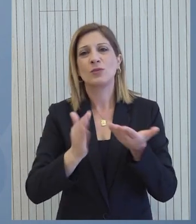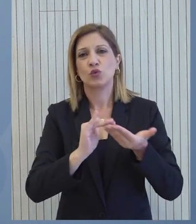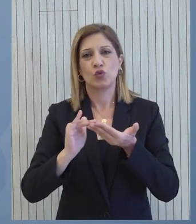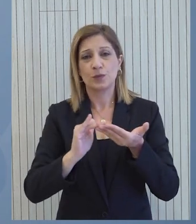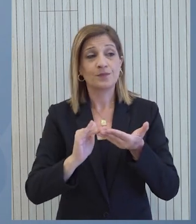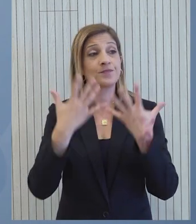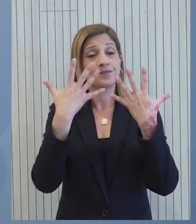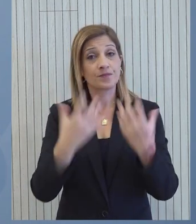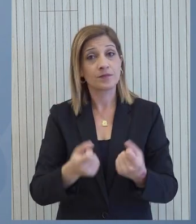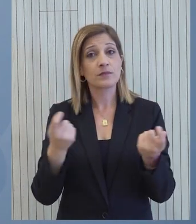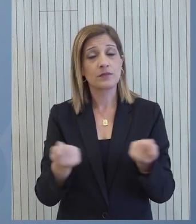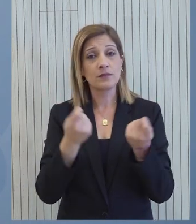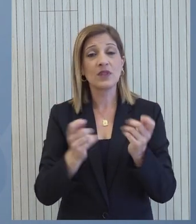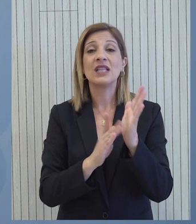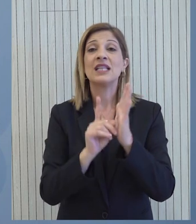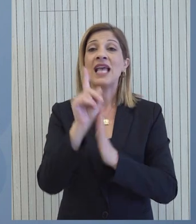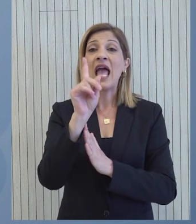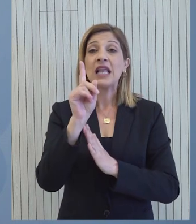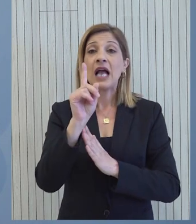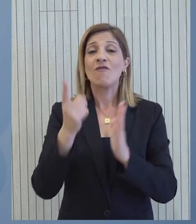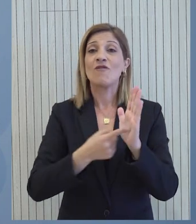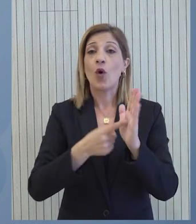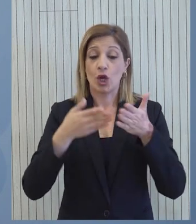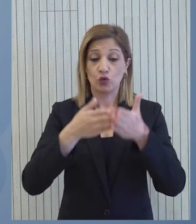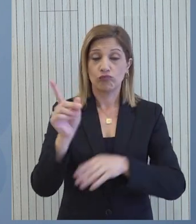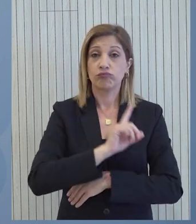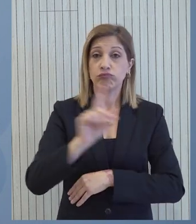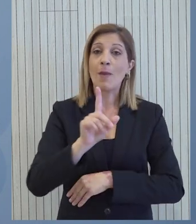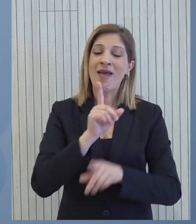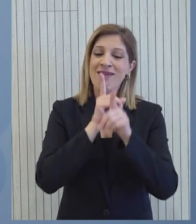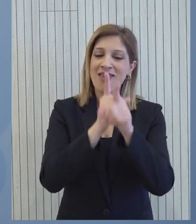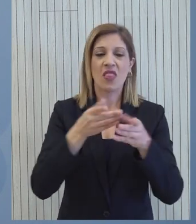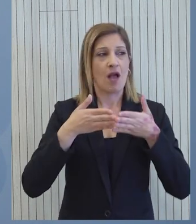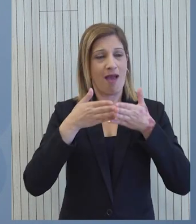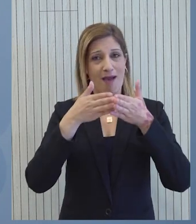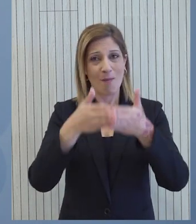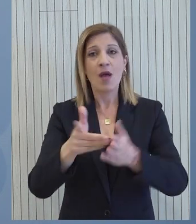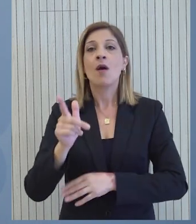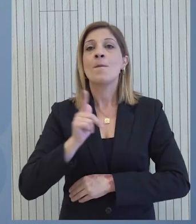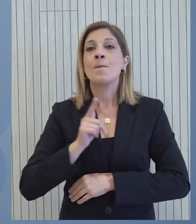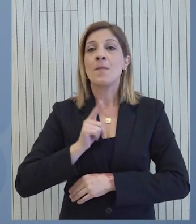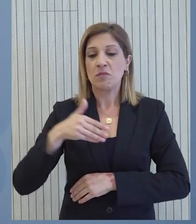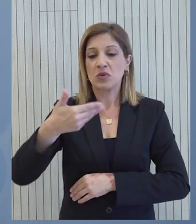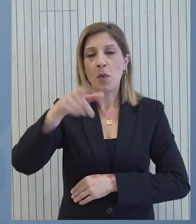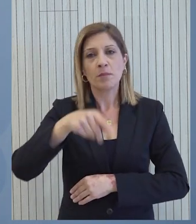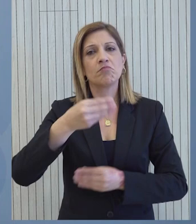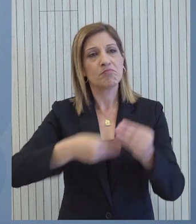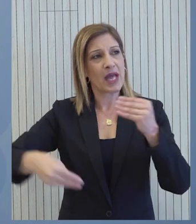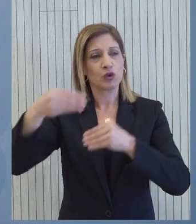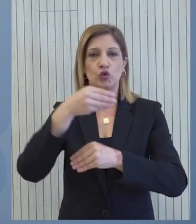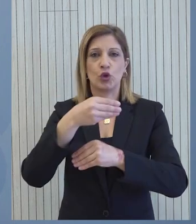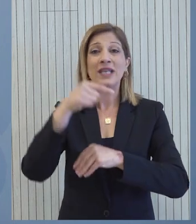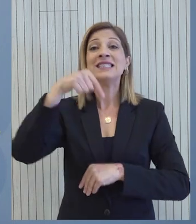Συνολικά έχουν πραγματοποιηθεί 11 δρομολόγια από κατάλληλα πλωτά μέσα και αναμένονται περισσότερα το αμέσως επόμενο διάστημα.